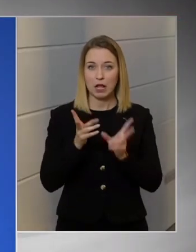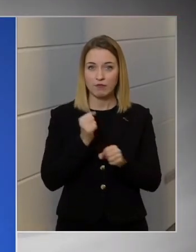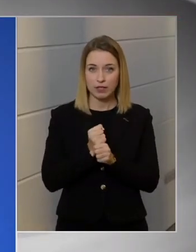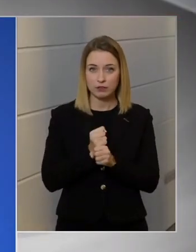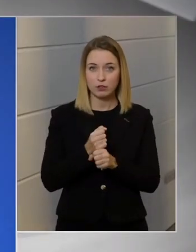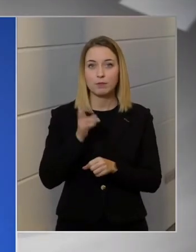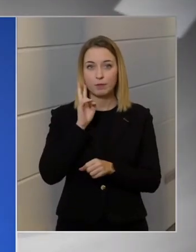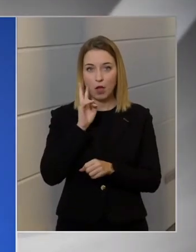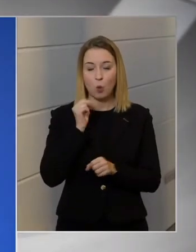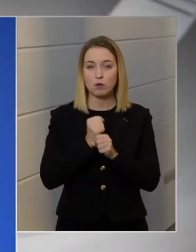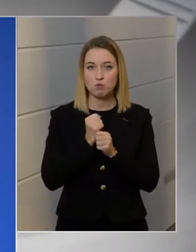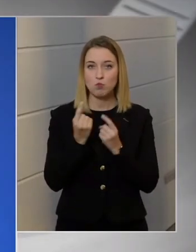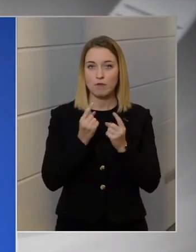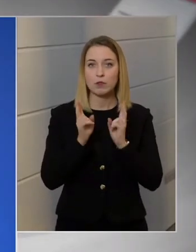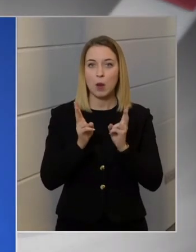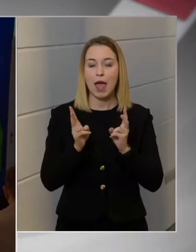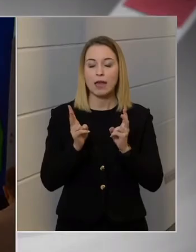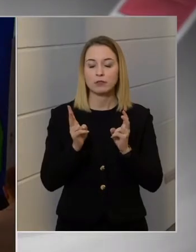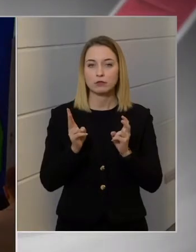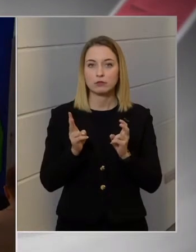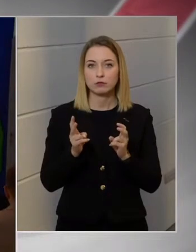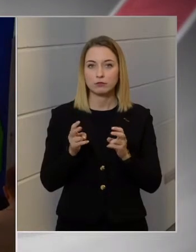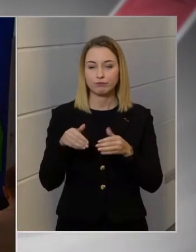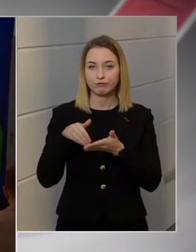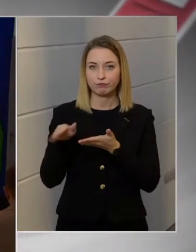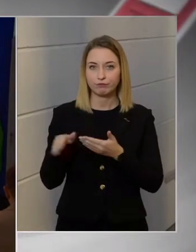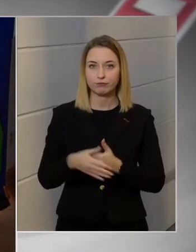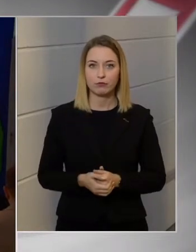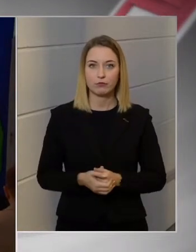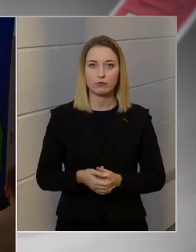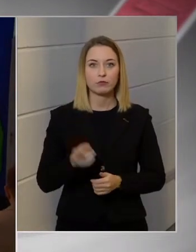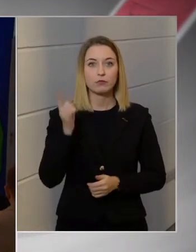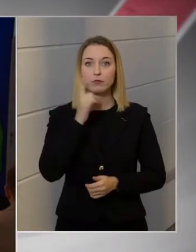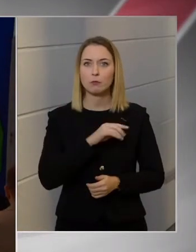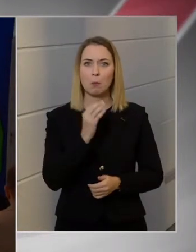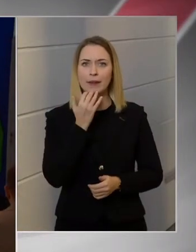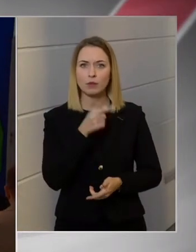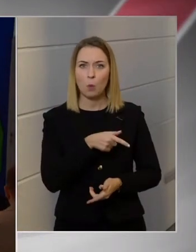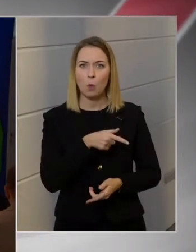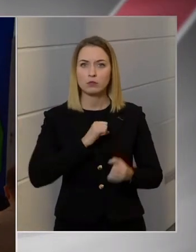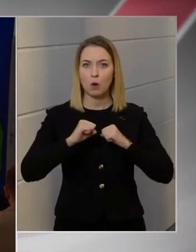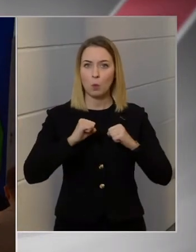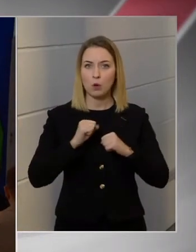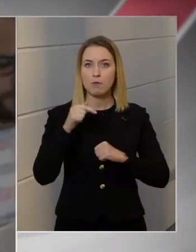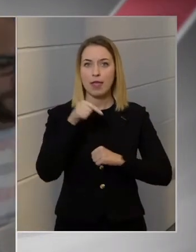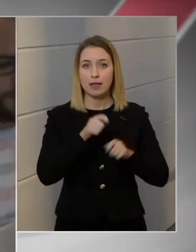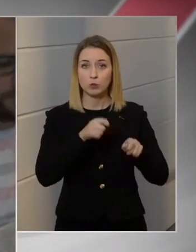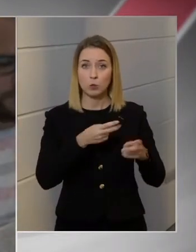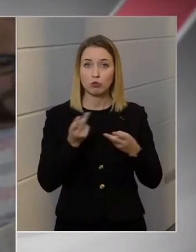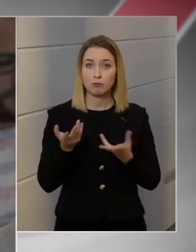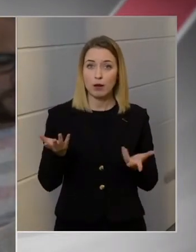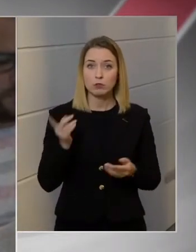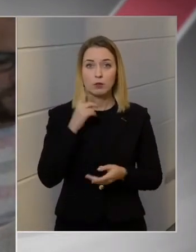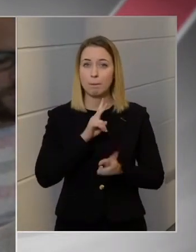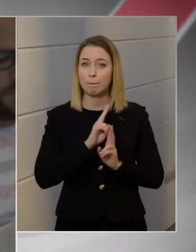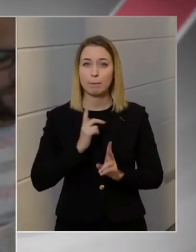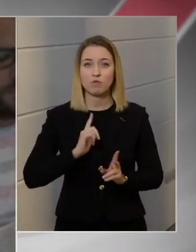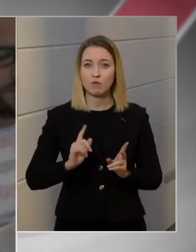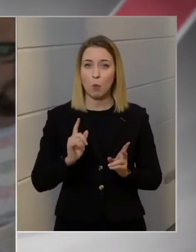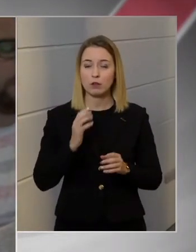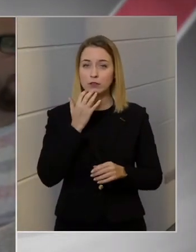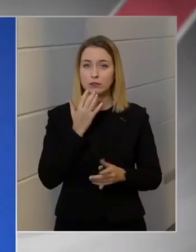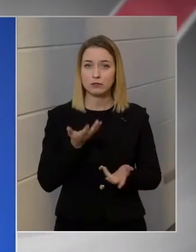a munka viszonyt is meg lehet szüntetni. És mi indokolta, miniszter úr, hogy a kormány meghozta ezt a döntést? Mi volt a konkrét indoka?